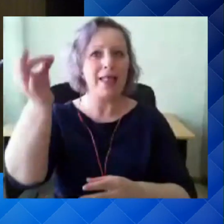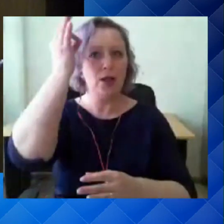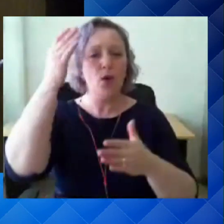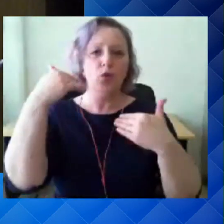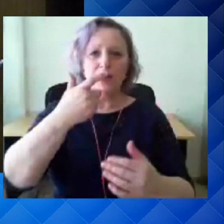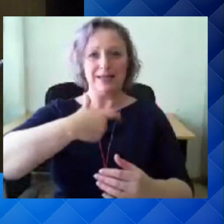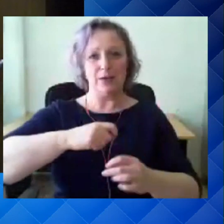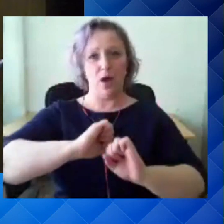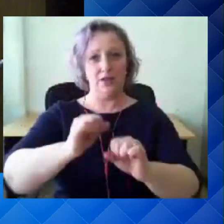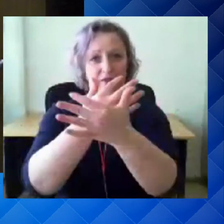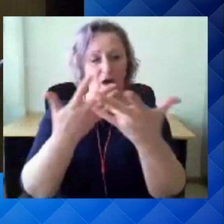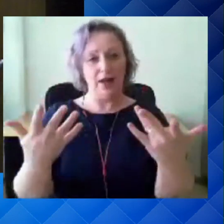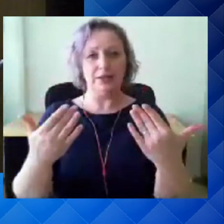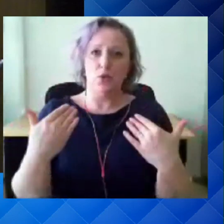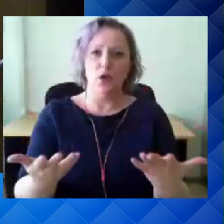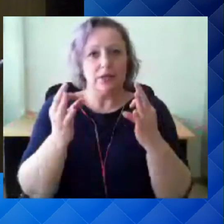kasutada. Nii et palun.